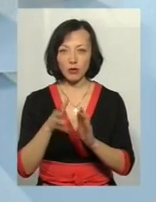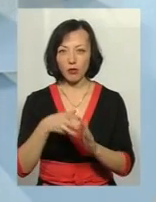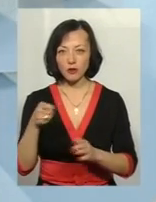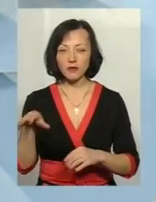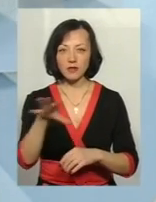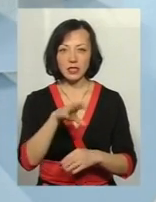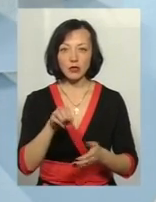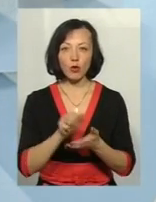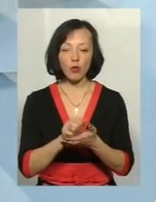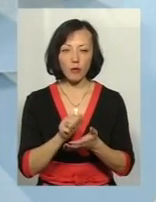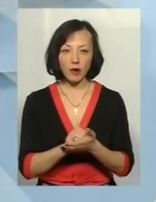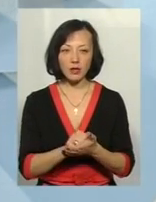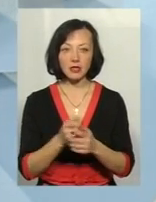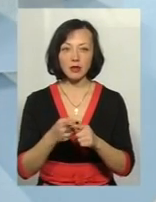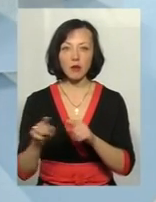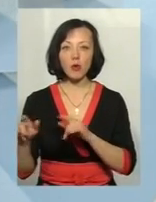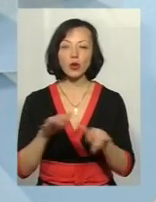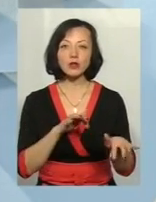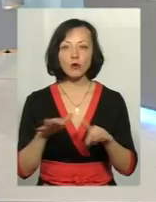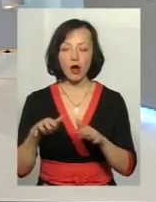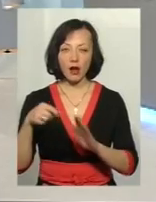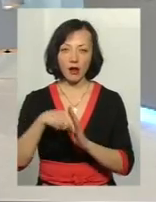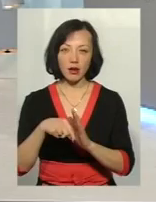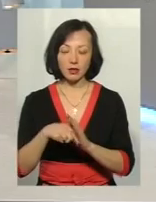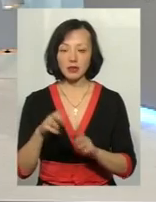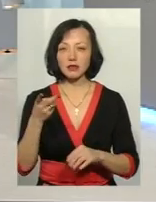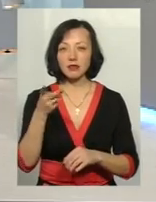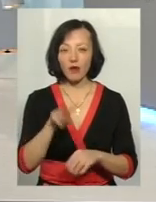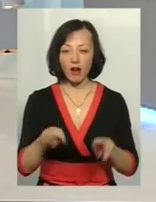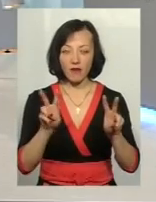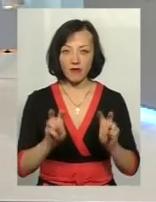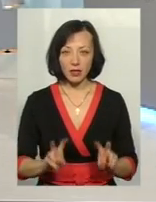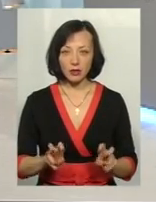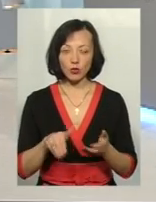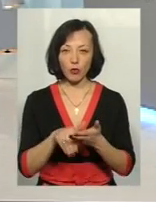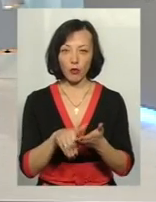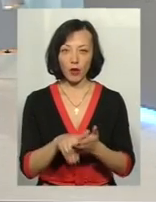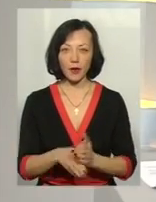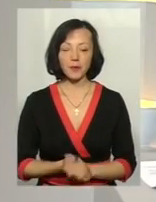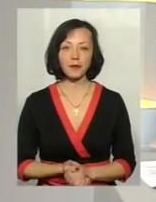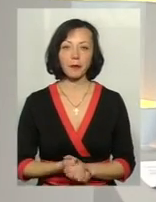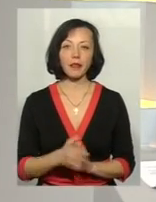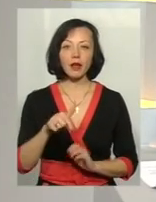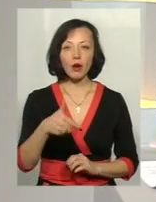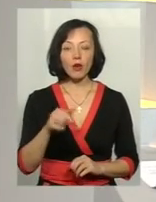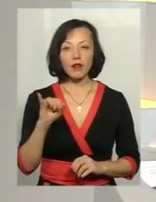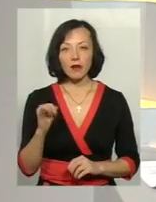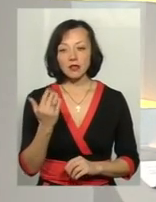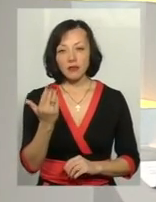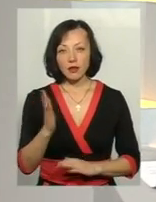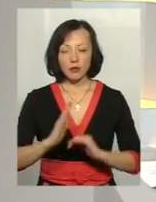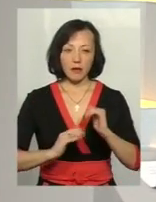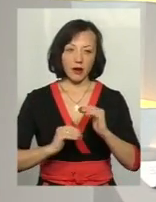документи, які носять процесуальний характер. Це два види правового допомогу. Григорій Іванович, скажіть, будь ласка, з вашої